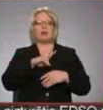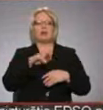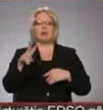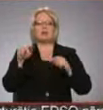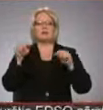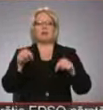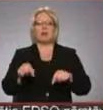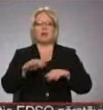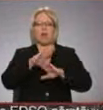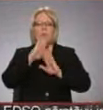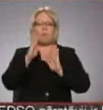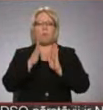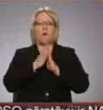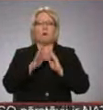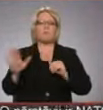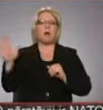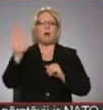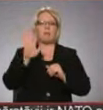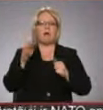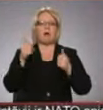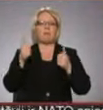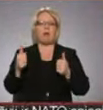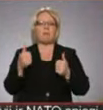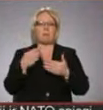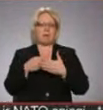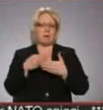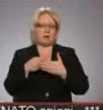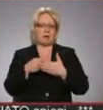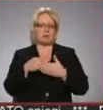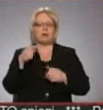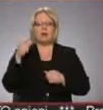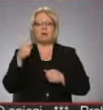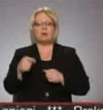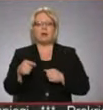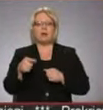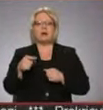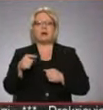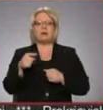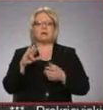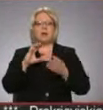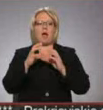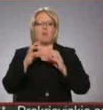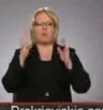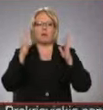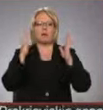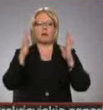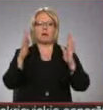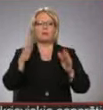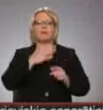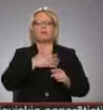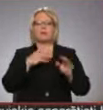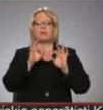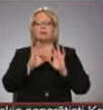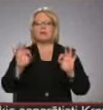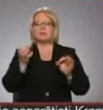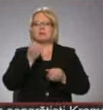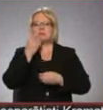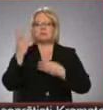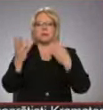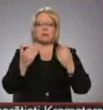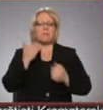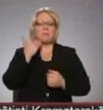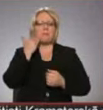šī kopainā labi iederētos. Šitās pašas sogābeles rinda ir. Viņa ļoti skaistiem ziediem,